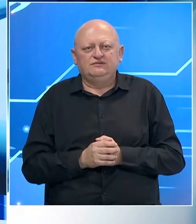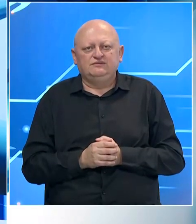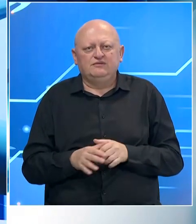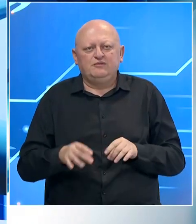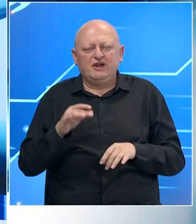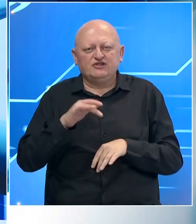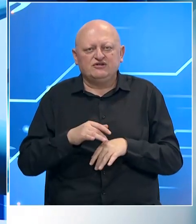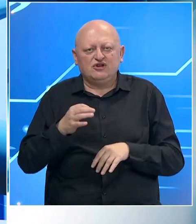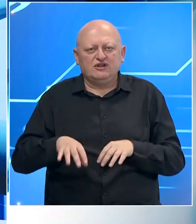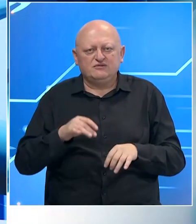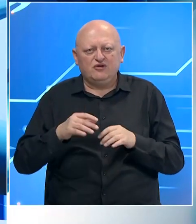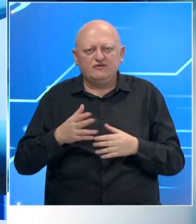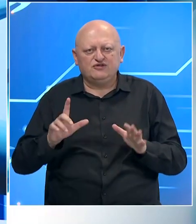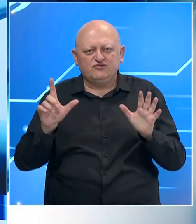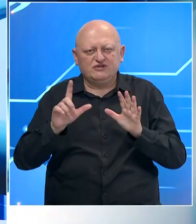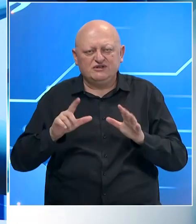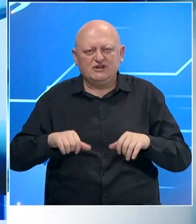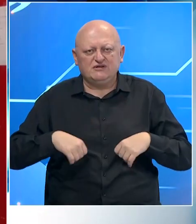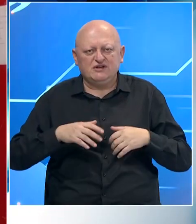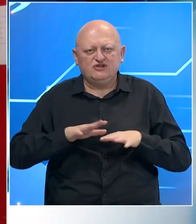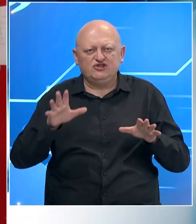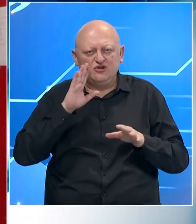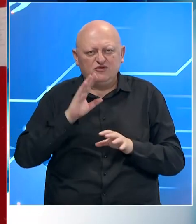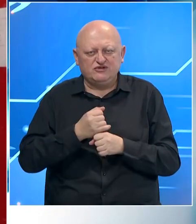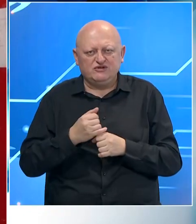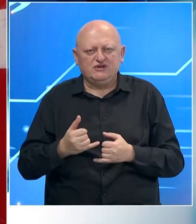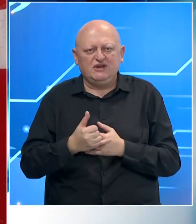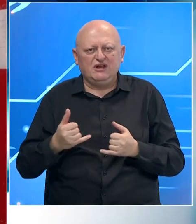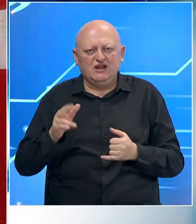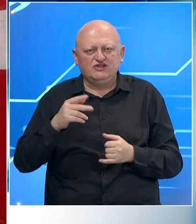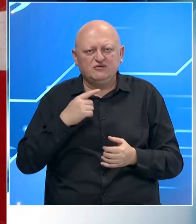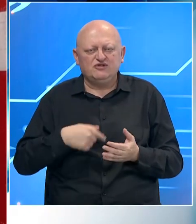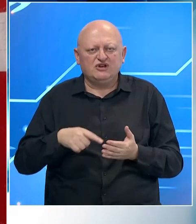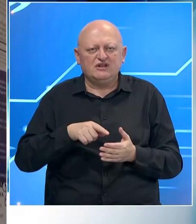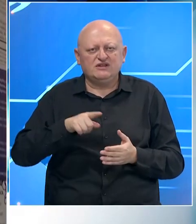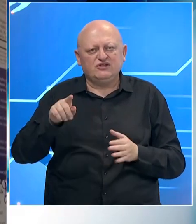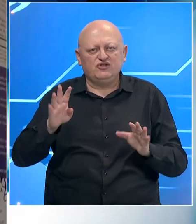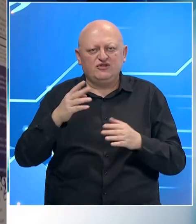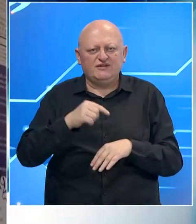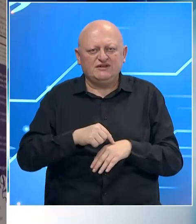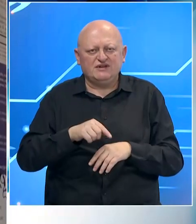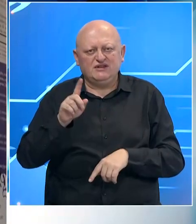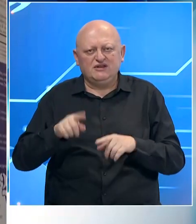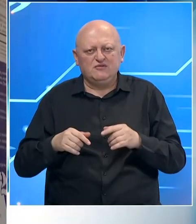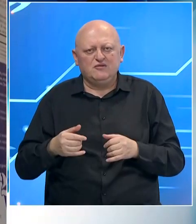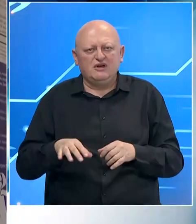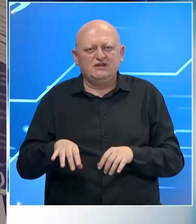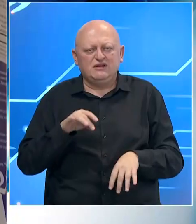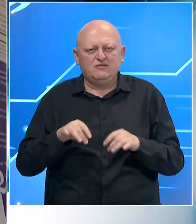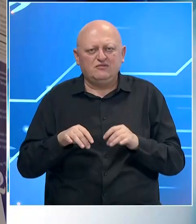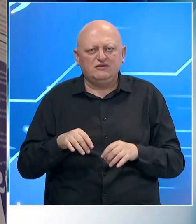Biračka mjesta za lokalne izbore otvorena su jutro u 7 sati širom naše zemlje. Građani će moći glasati do 19 sati.